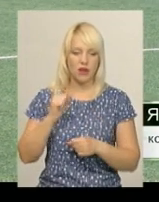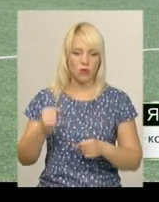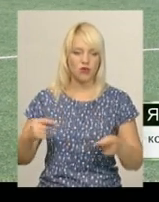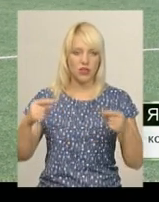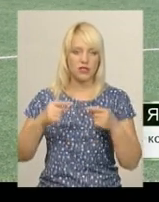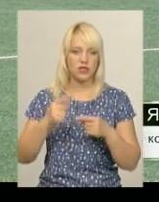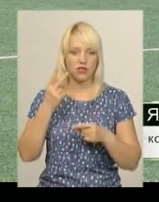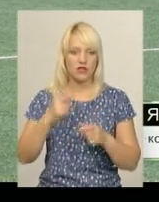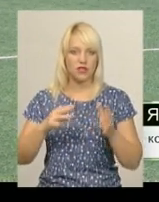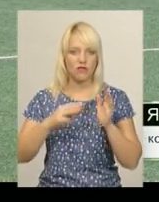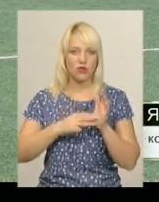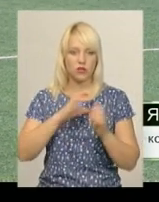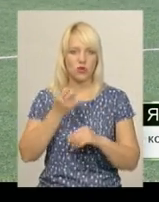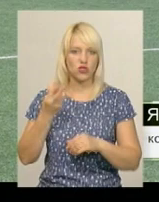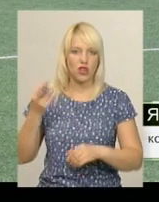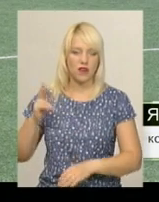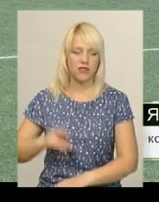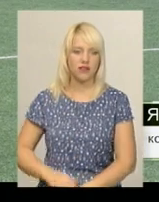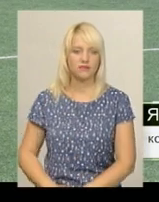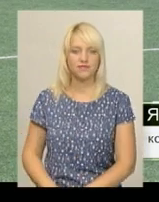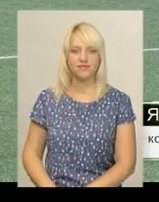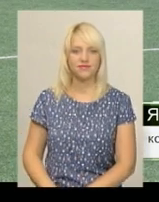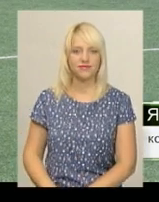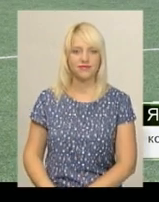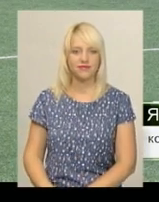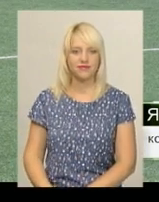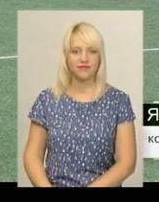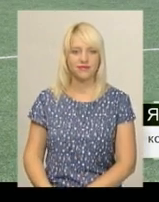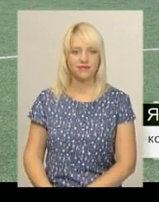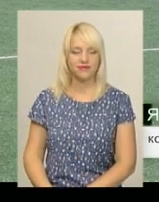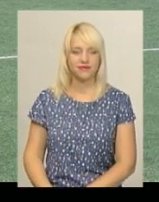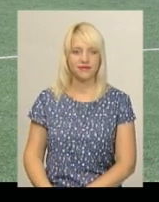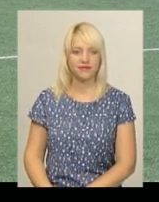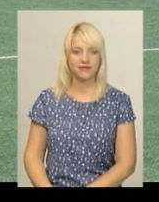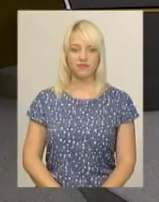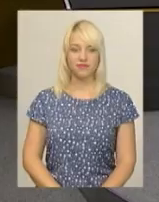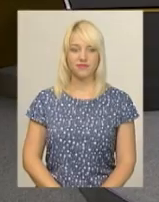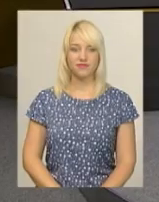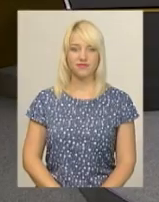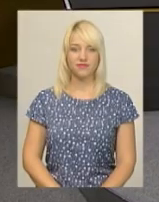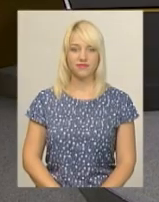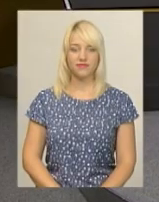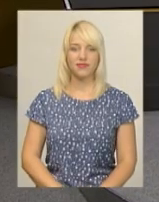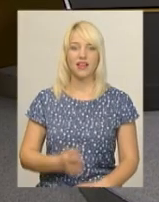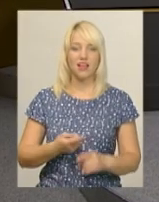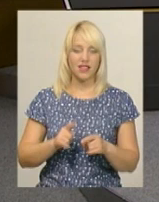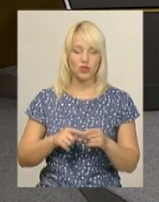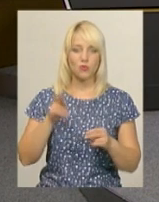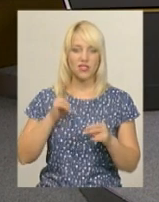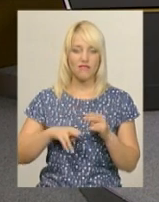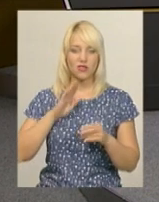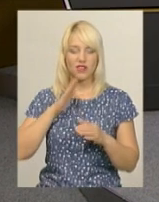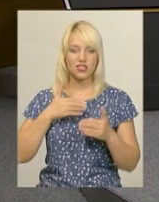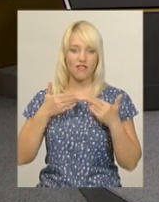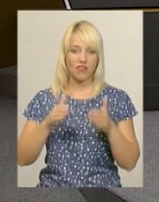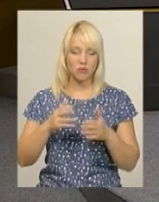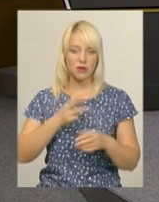червня. Ярослава Антошевська, Олександр Горішевський. Новини Поділля Центр. На цьому ми завершуємо